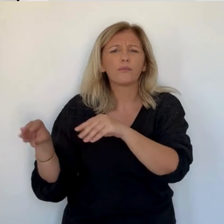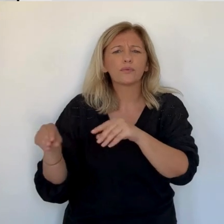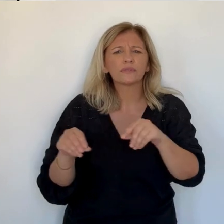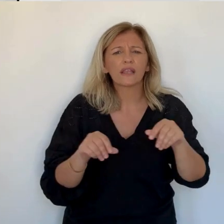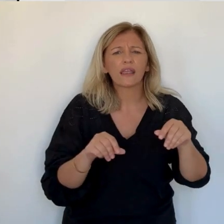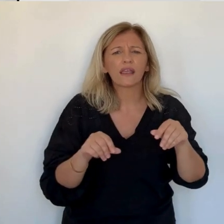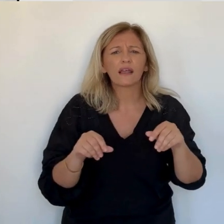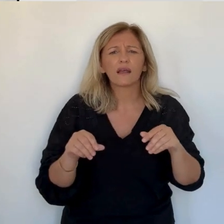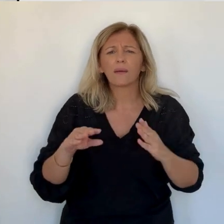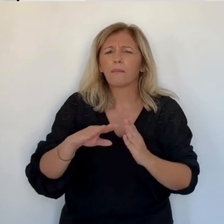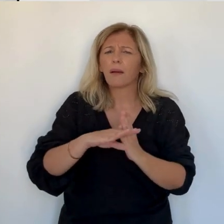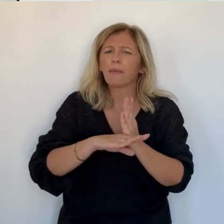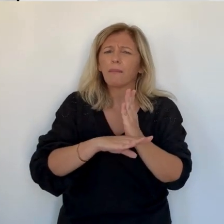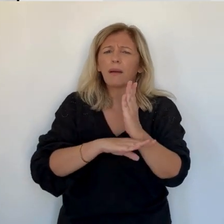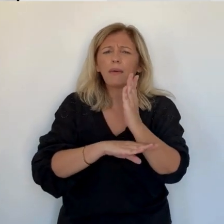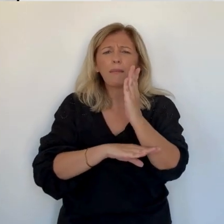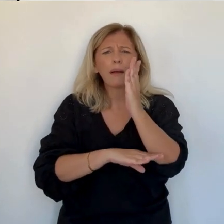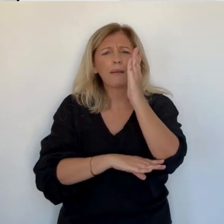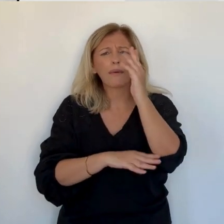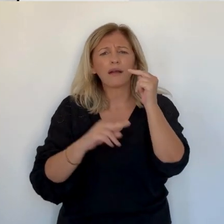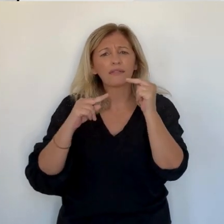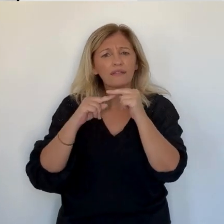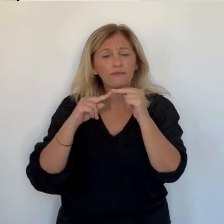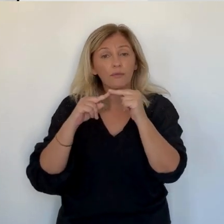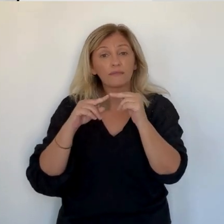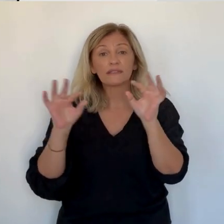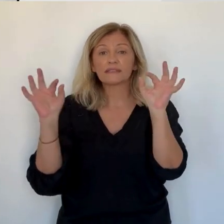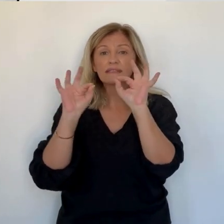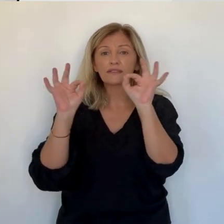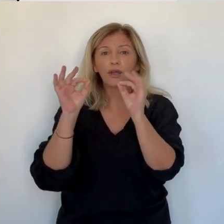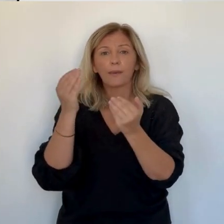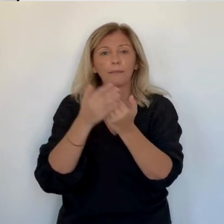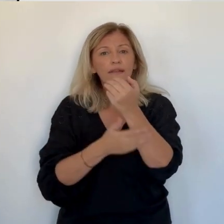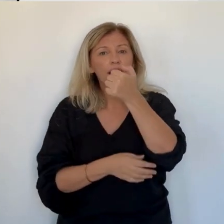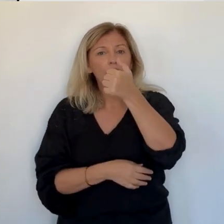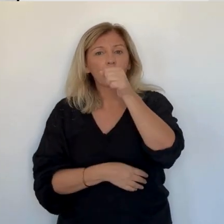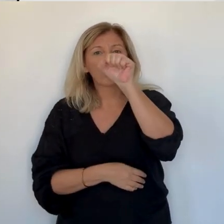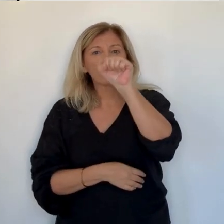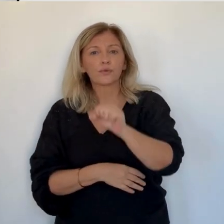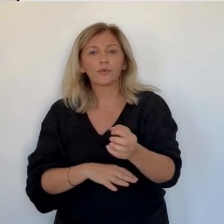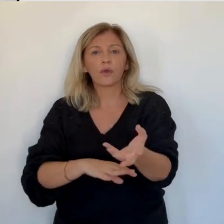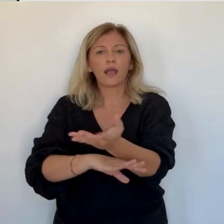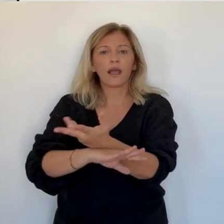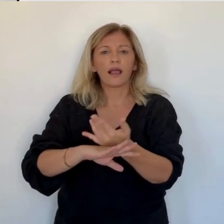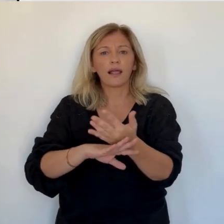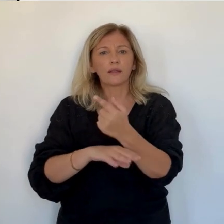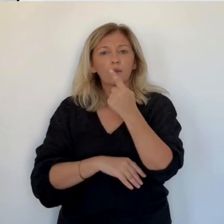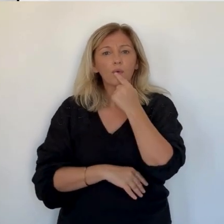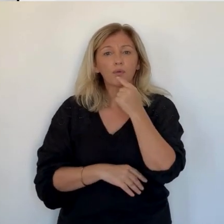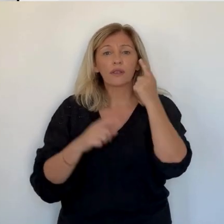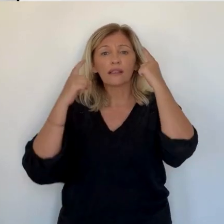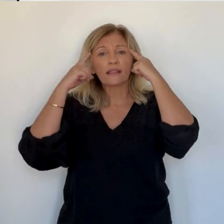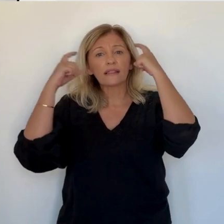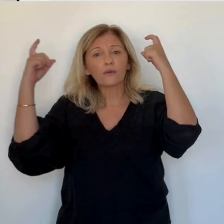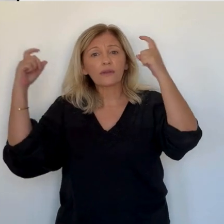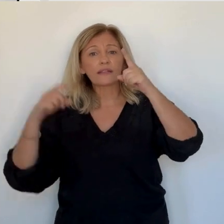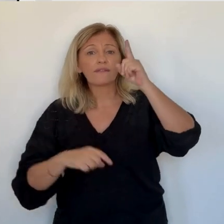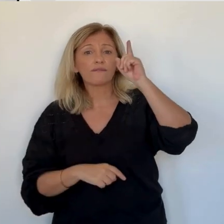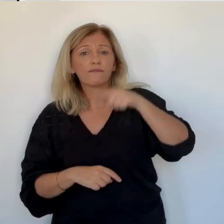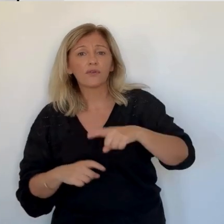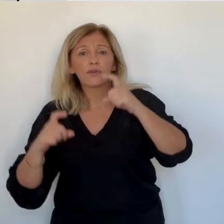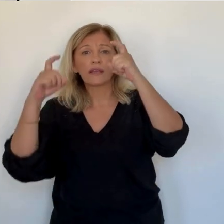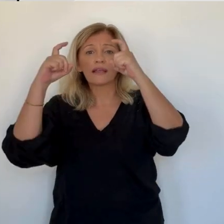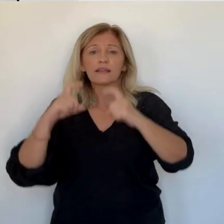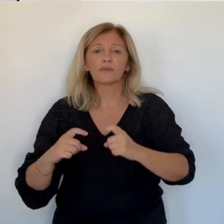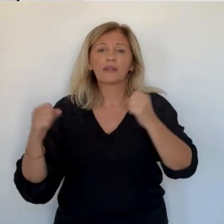supérieures au seuil d'alerte. A 10h, la Corse du Sud est placée en rouge. Il est dans ce cas recommandé par l'arrêté préfectoral de réduire